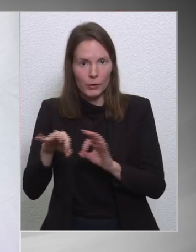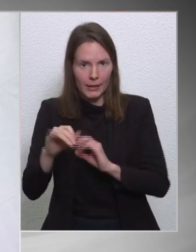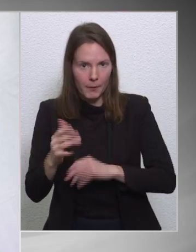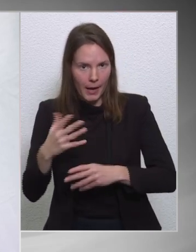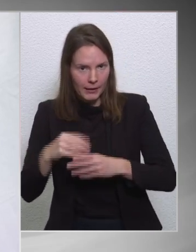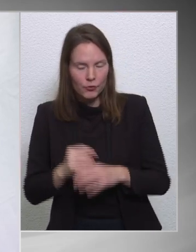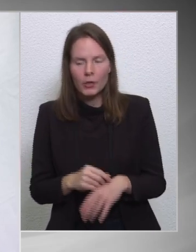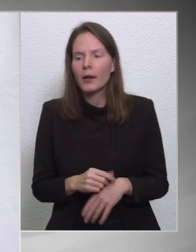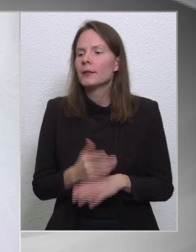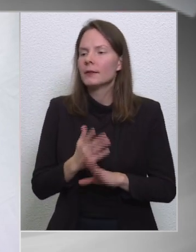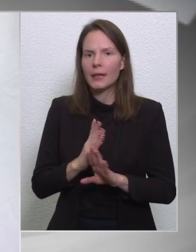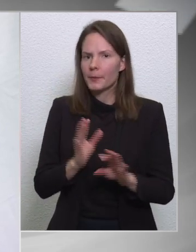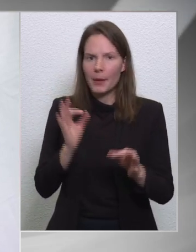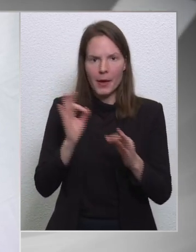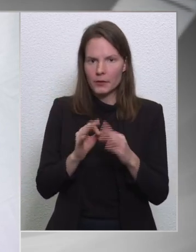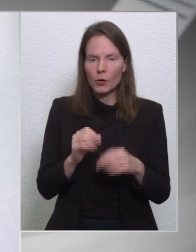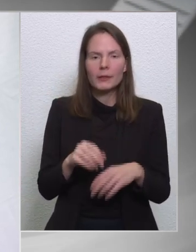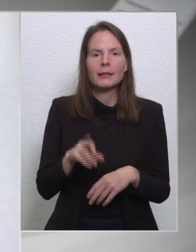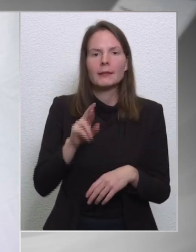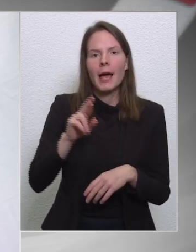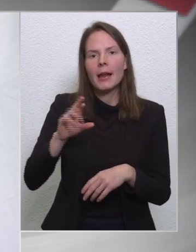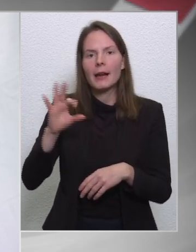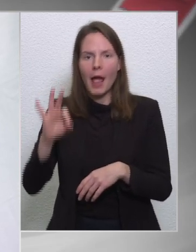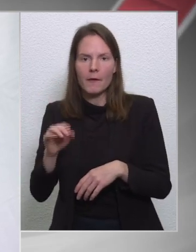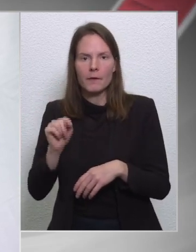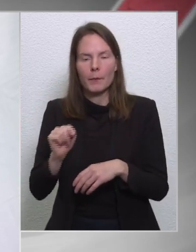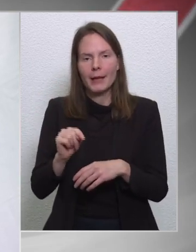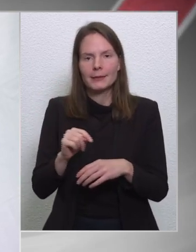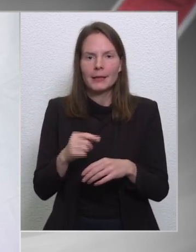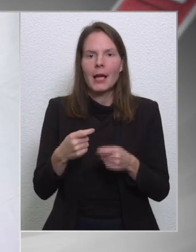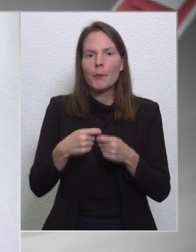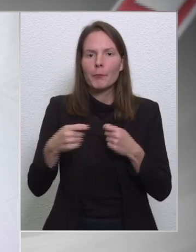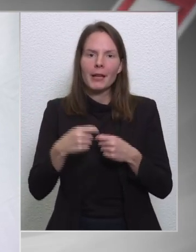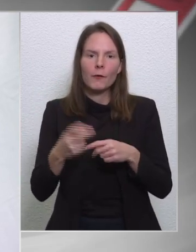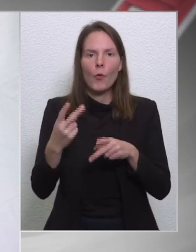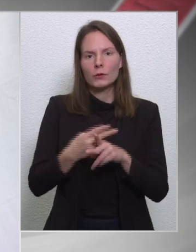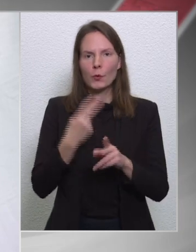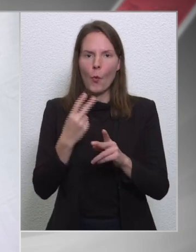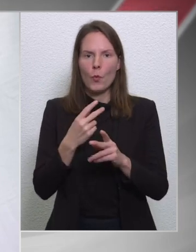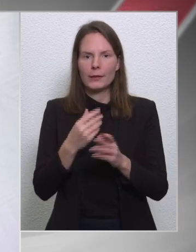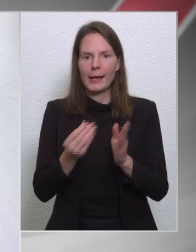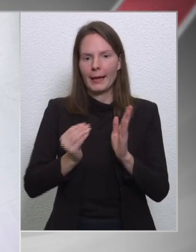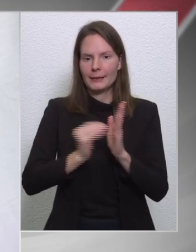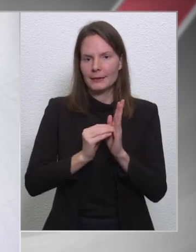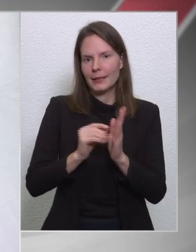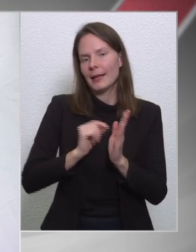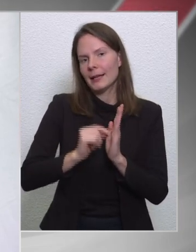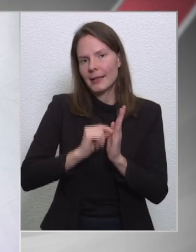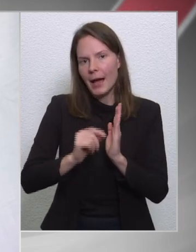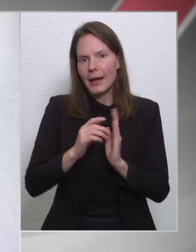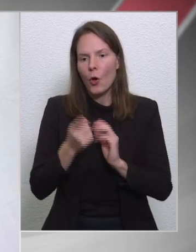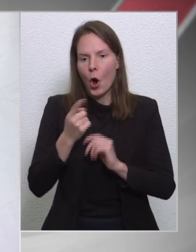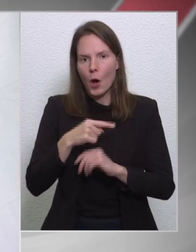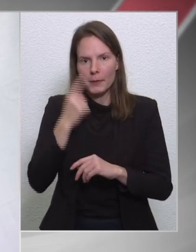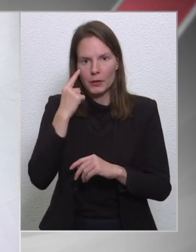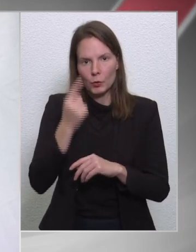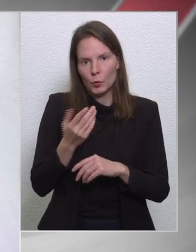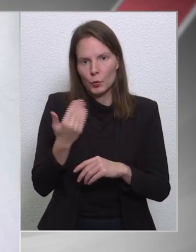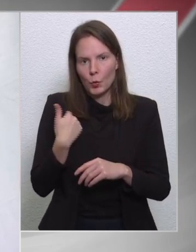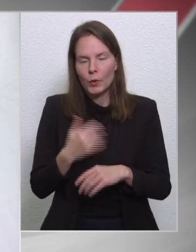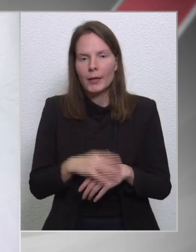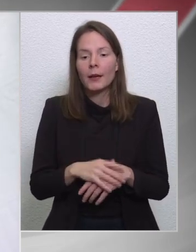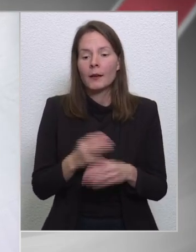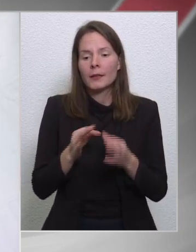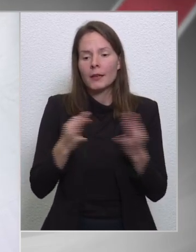nem, nem ez történt. Az RRF-ben egy mérföldkőként írták elő, amit tudtunk, és nyilvános információ is volt,